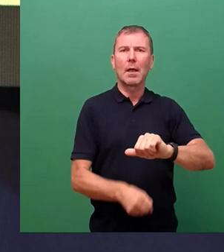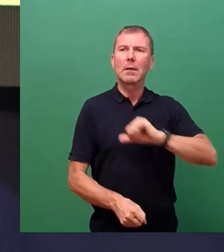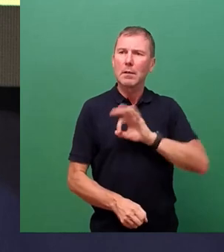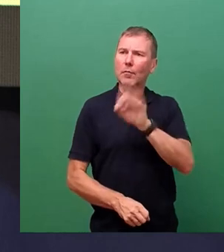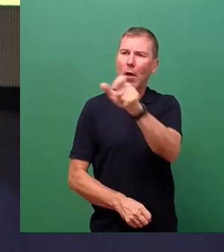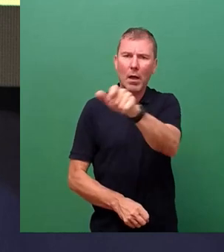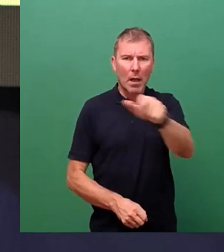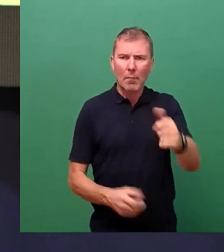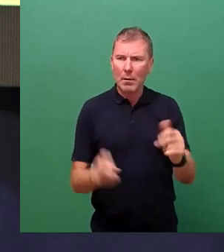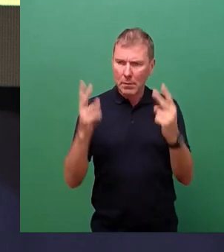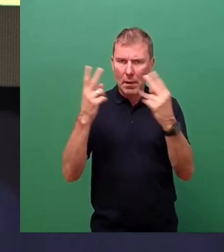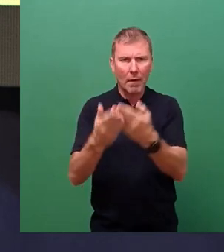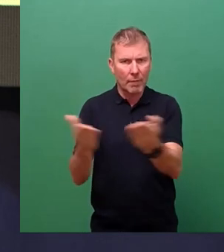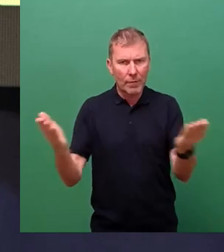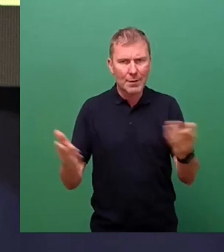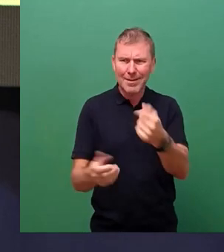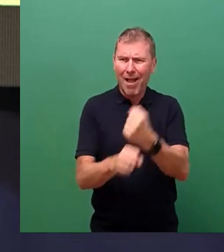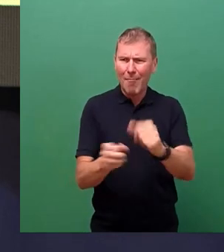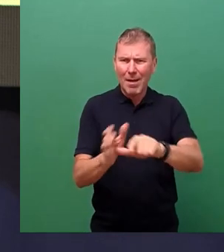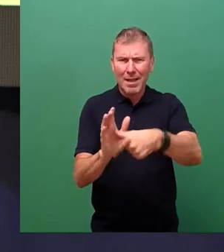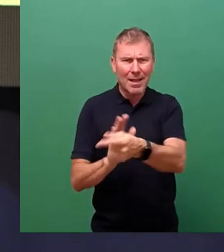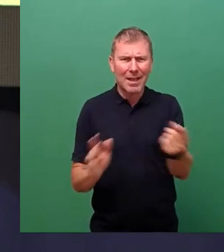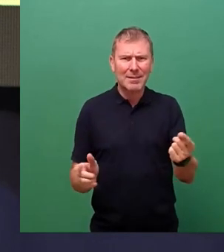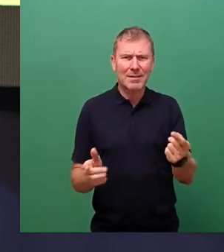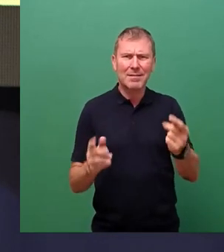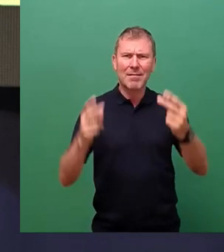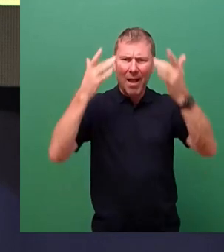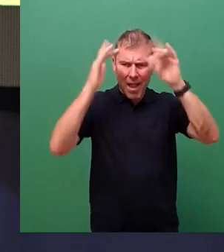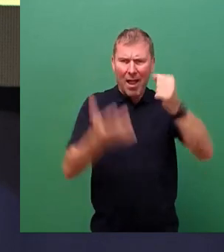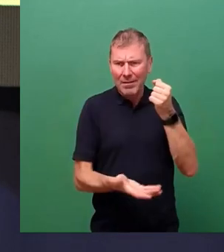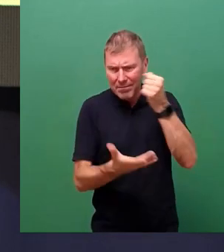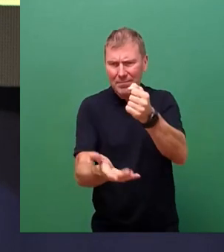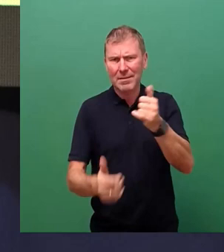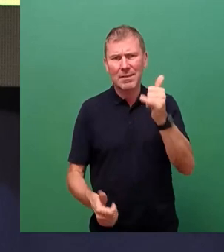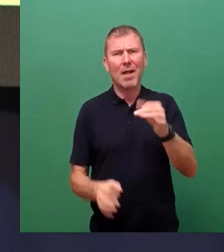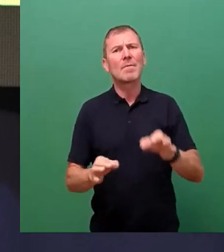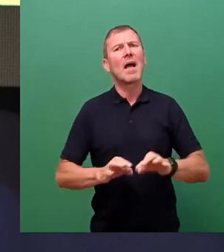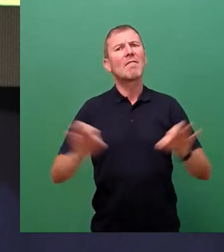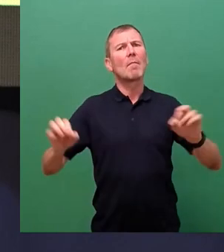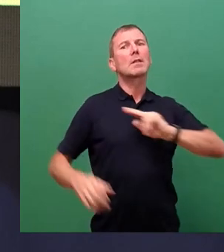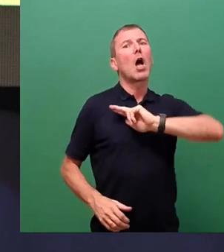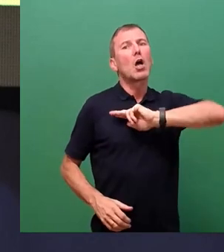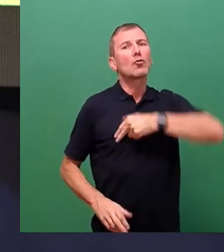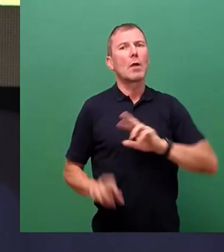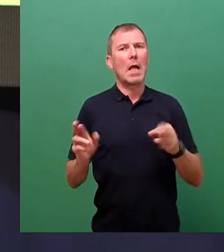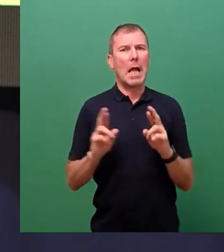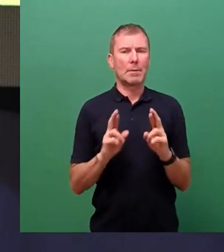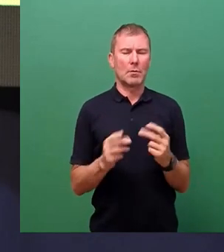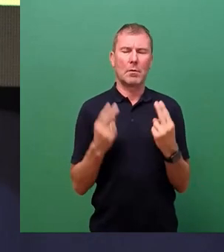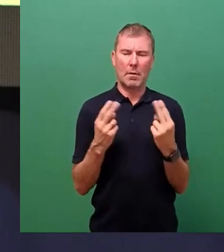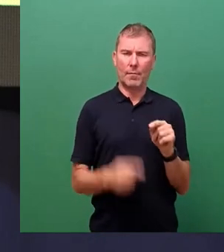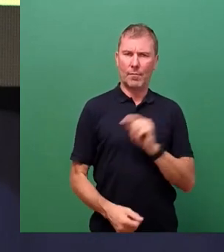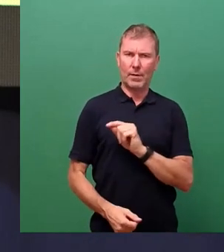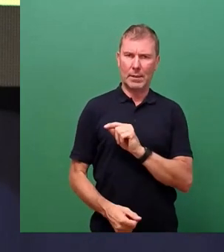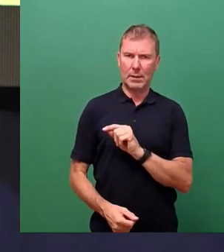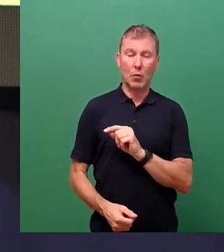und der Arbeit, die sie leisten, dringend angeraten. Eine Verbesserung der sozialen Absicherung ist dringend geboten. Das könnte